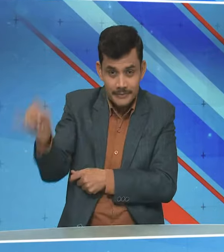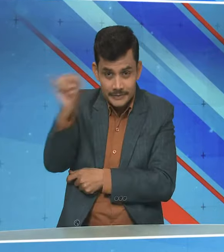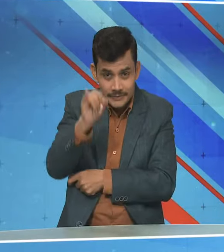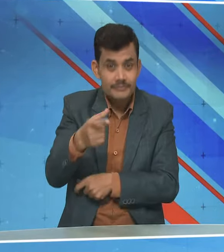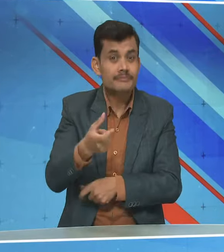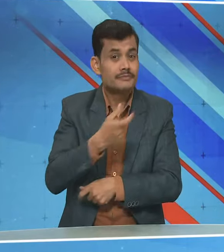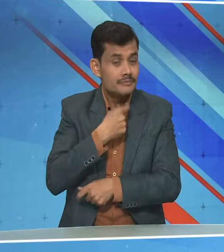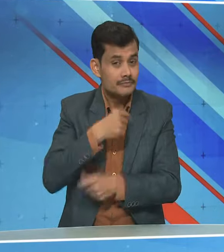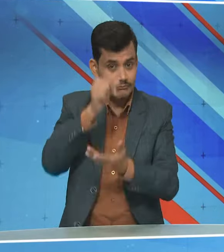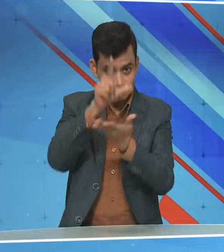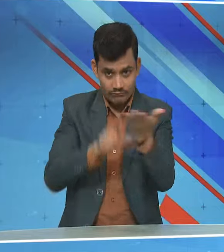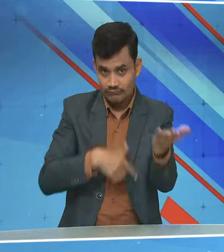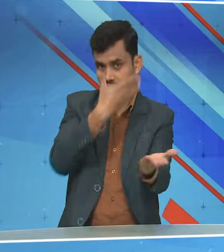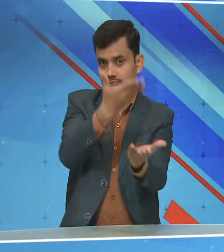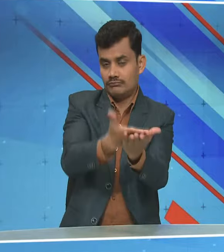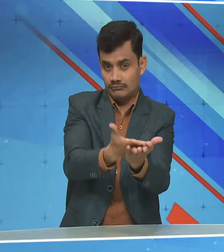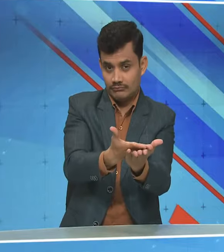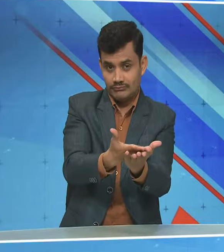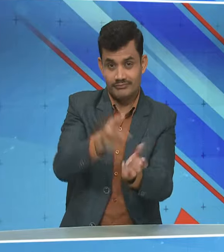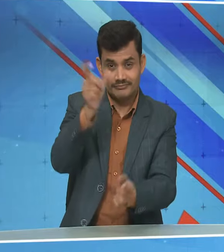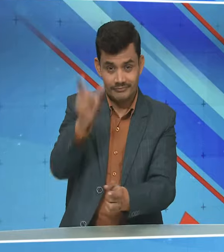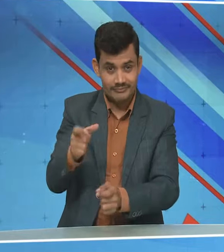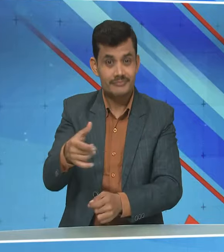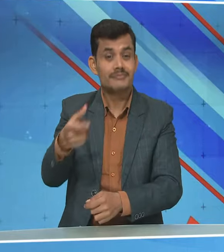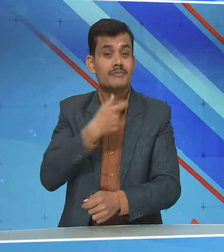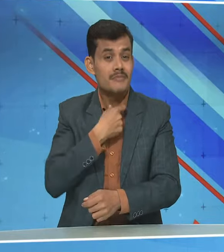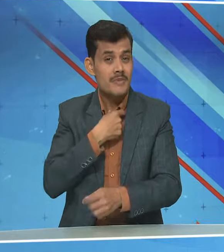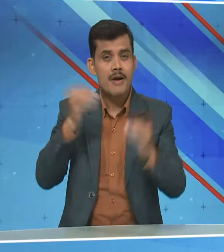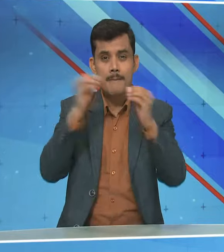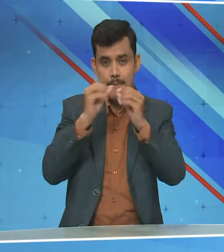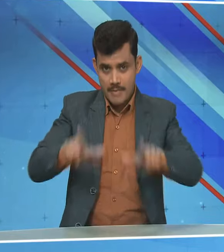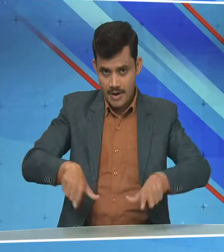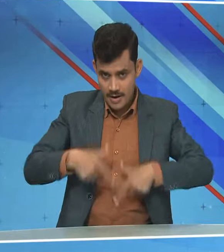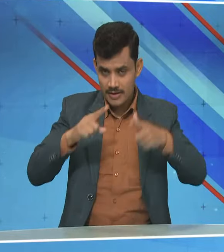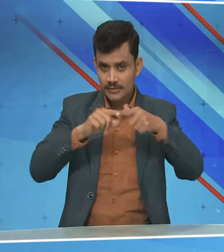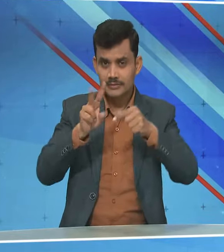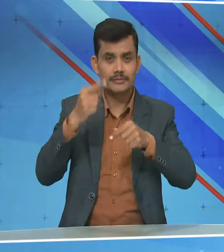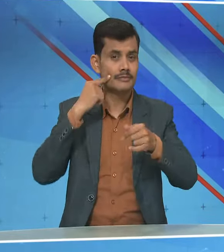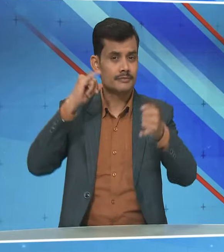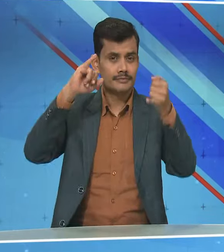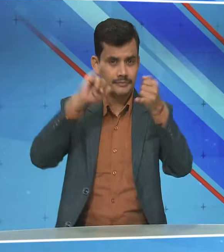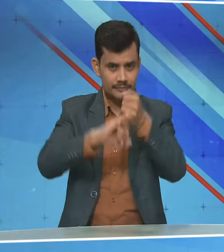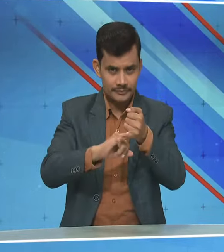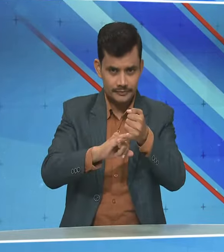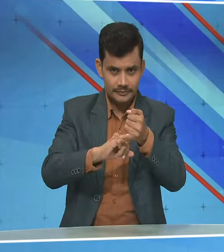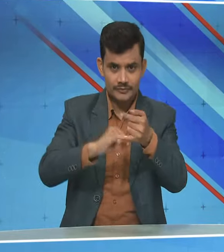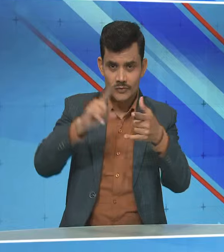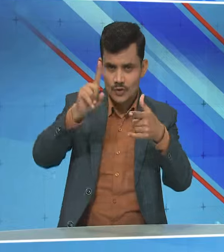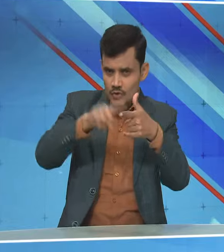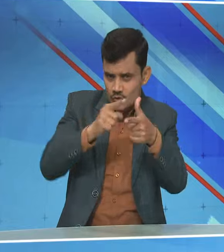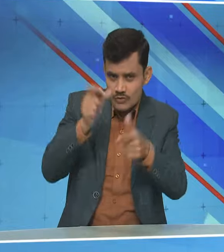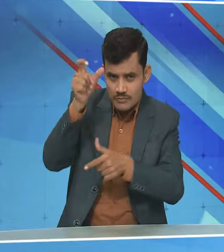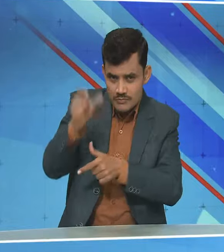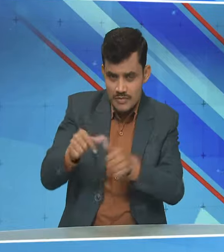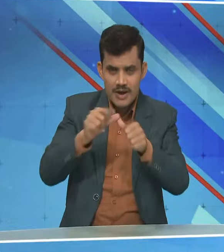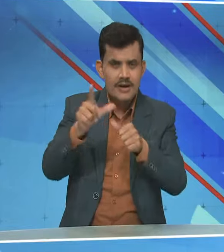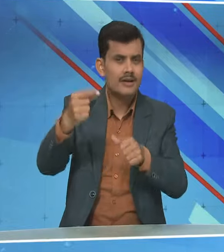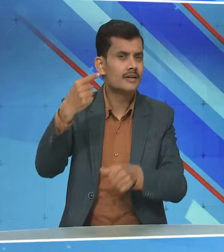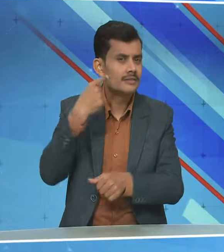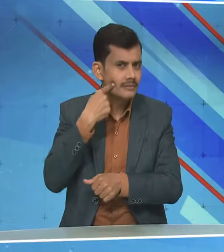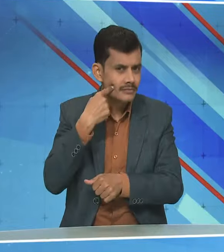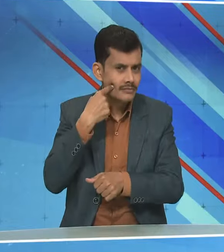आरोपत्र दायर किया है आरोपियों के पहचान मुंबई के ताबिश नासिर सिद्धी की जुल्फिकार अली